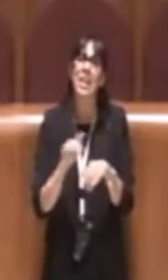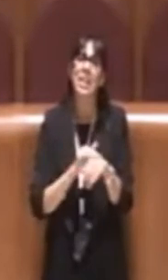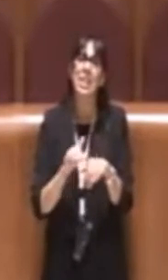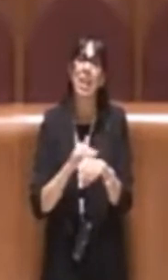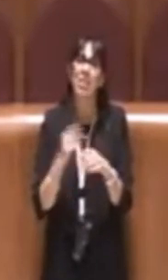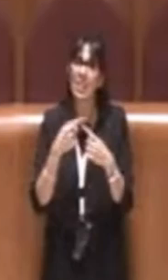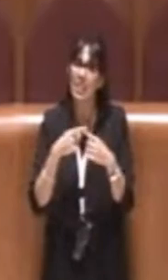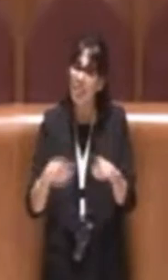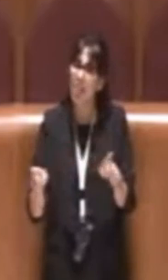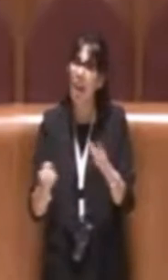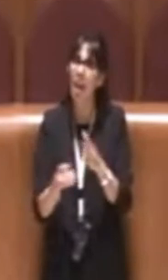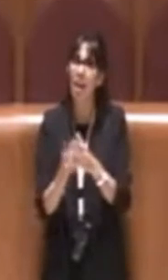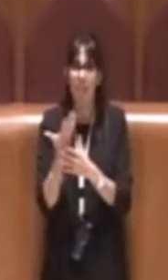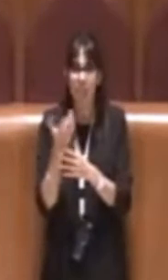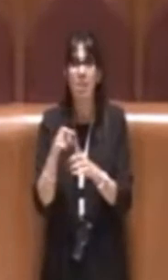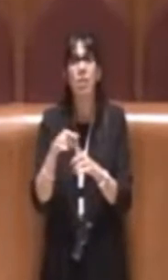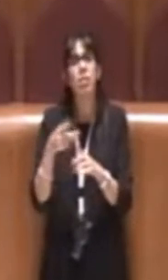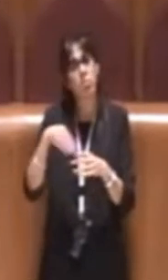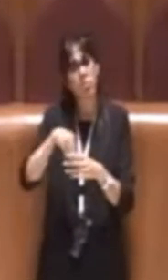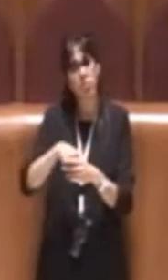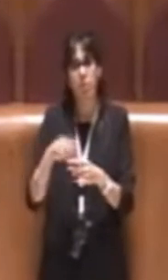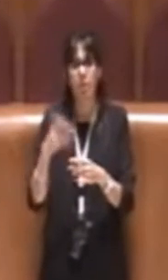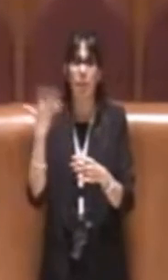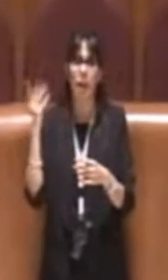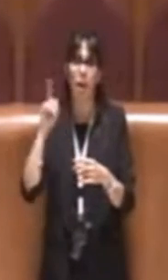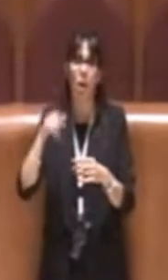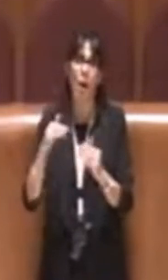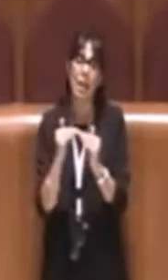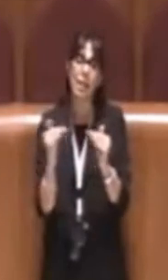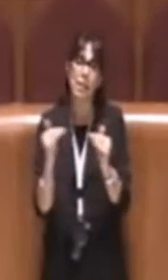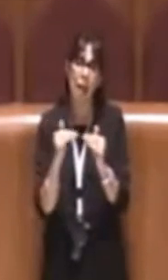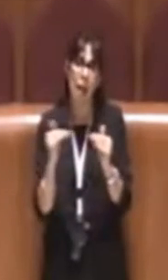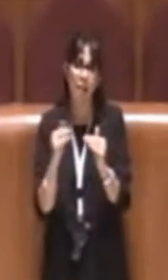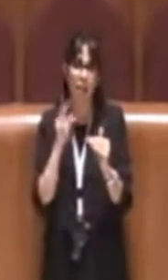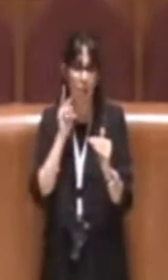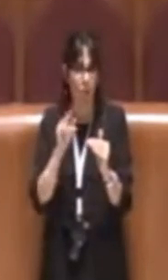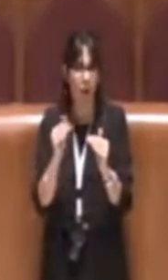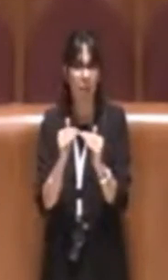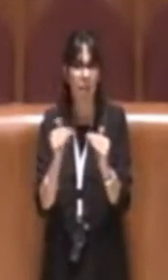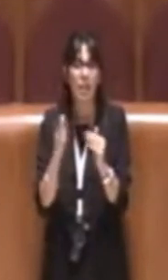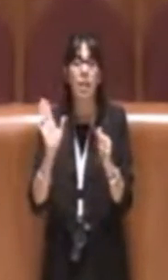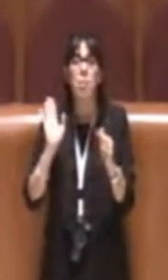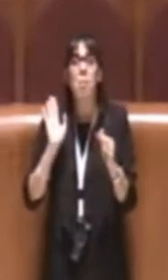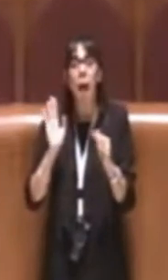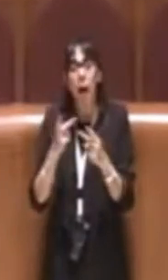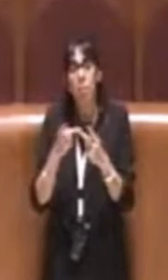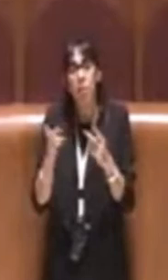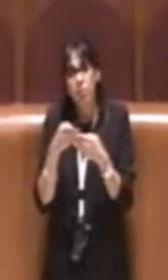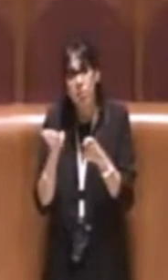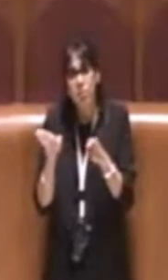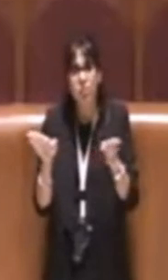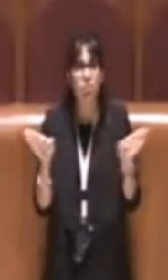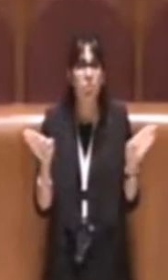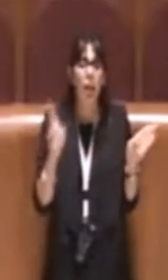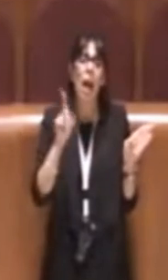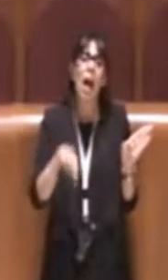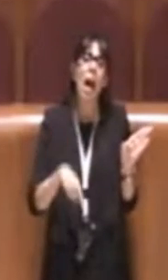che comprendono ovviamente anche gli standard ma che allargano lo sguardo a tutta una serie di